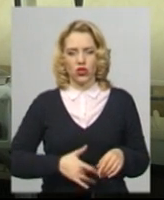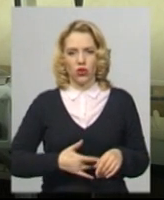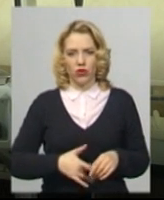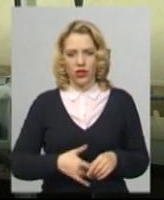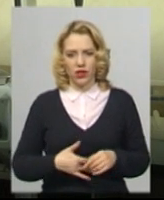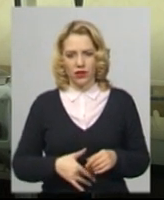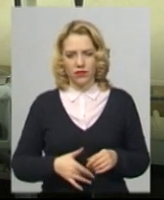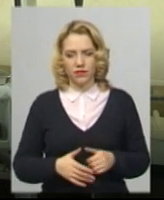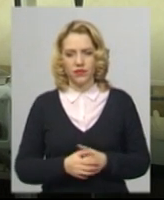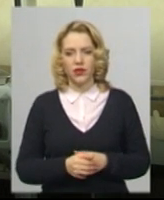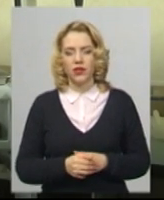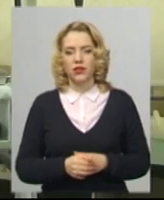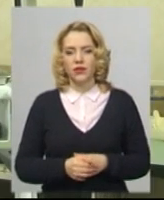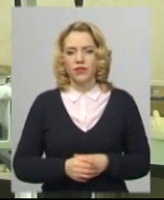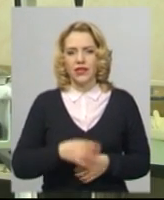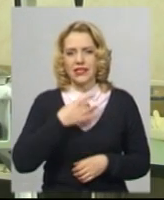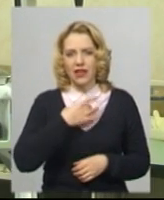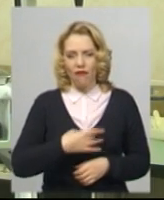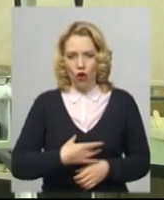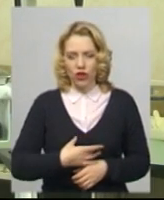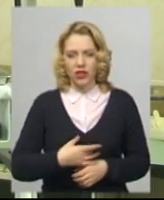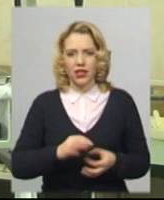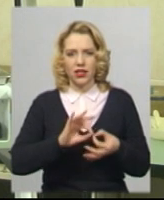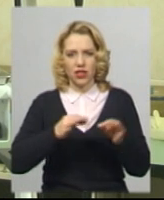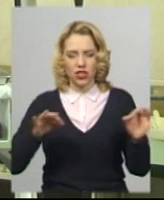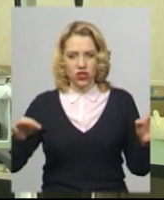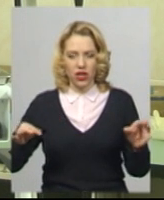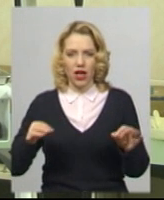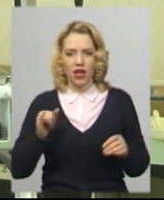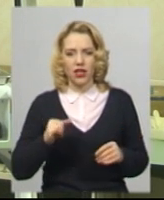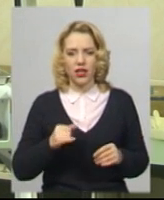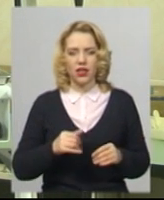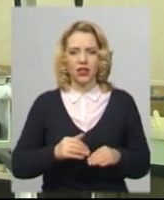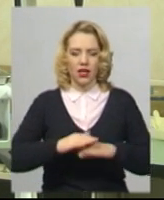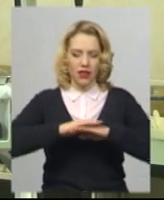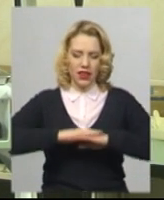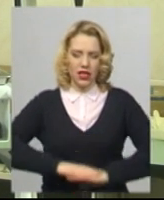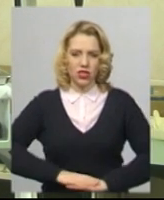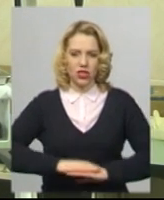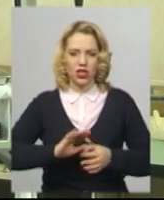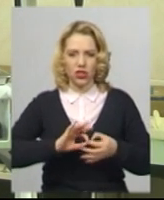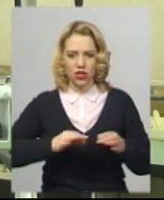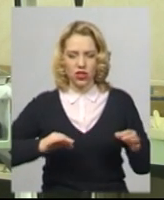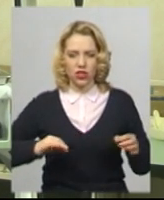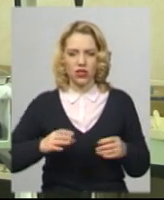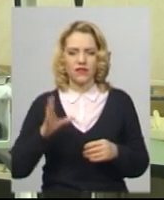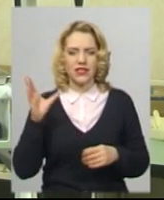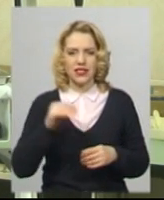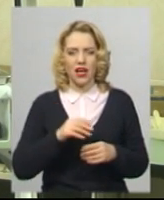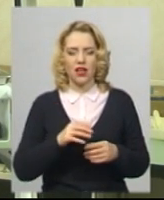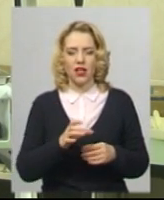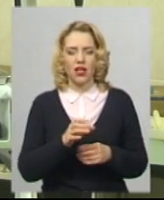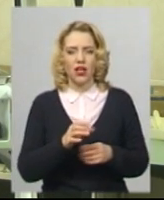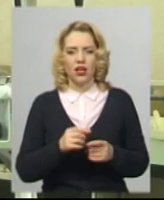тракту, стравохід, шлунок, 12 пала кишка. Проводимо огляди нижніх відділів шлунково-кишкового тракту, вся товста